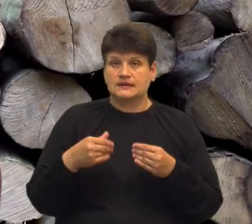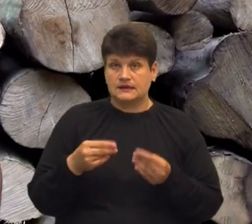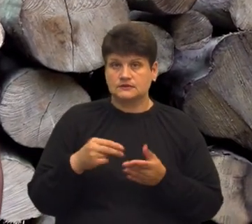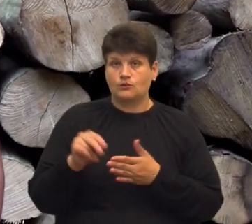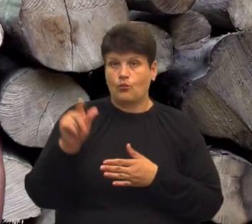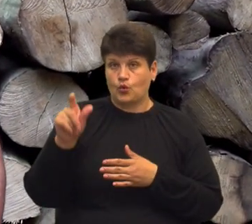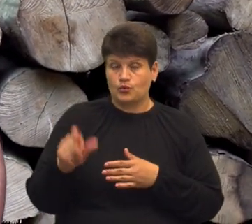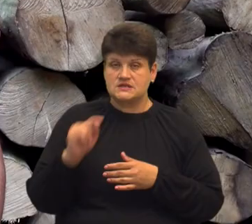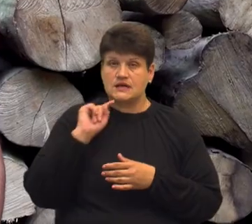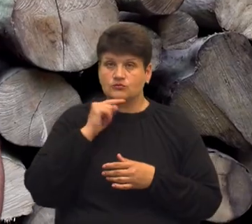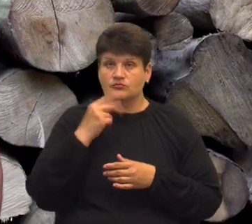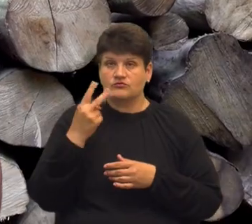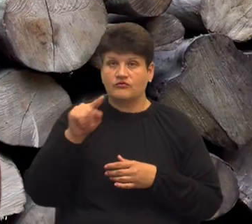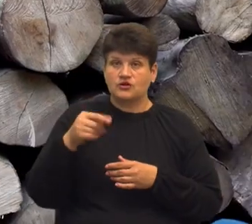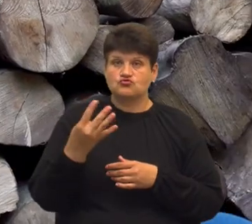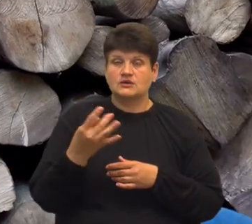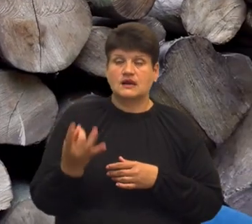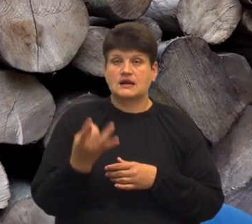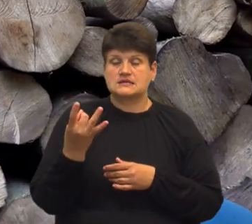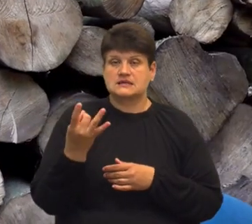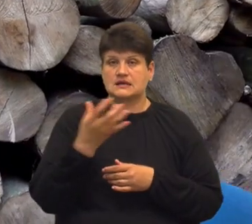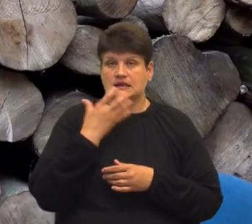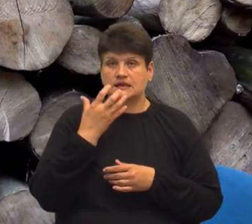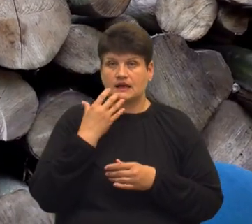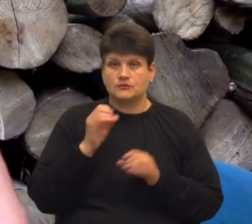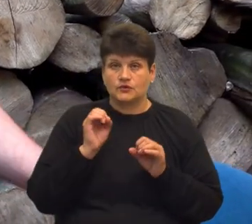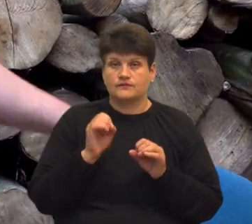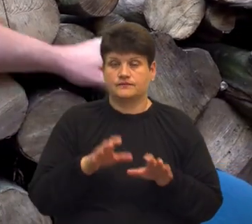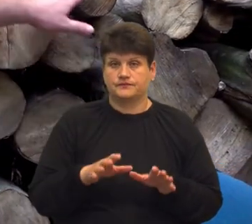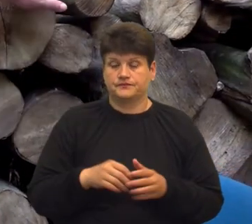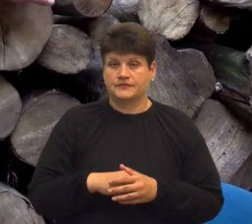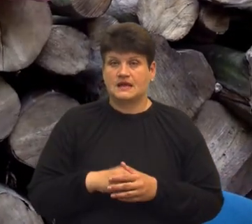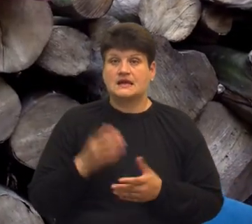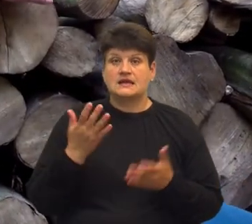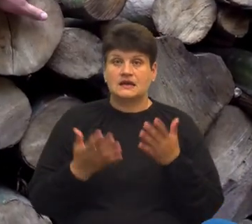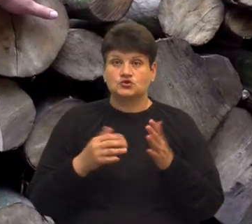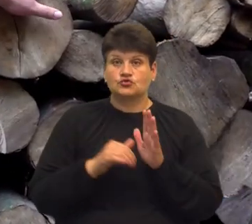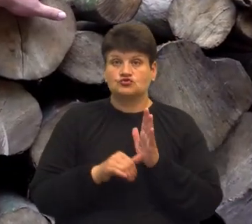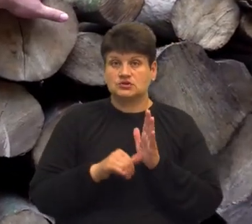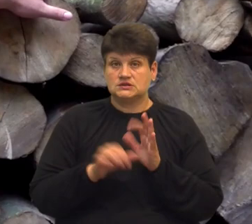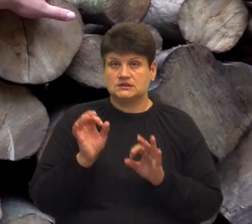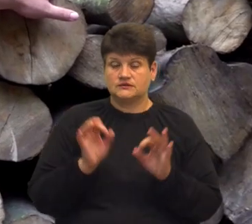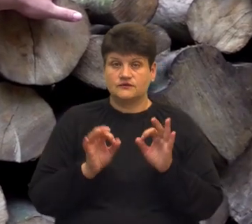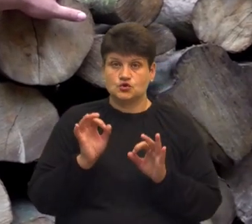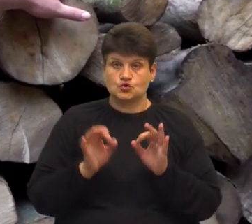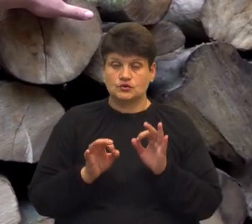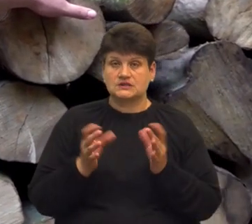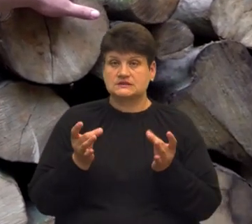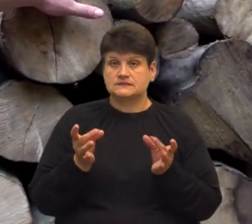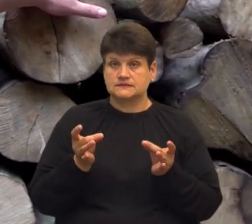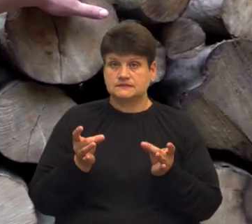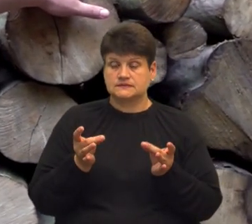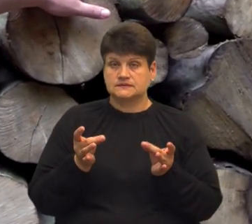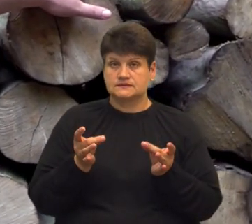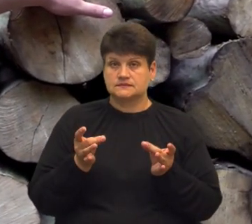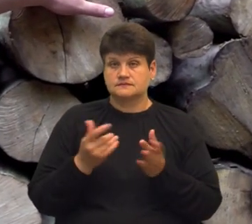економію в 2,4 рази по теплотвірній здатності. Якщо в 60% вологості